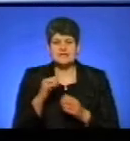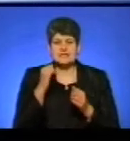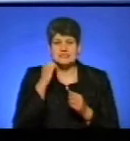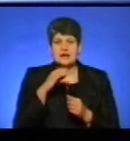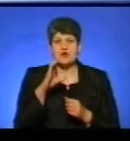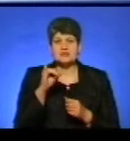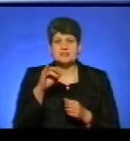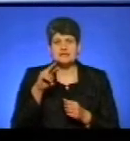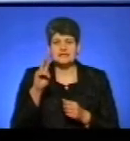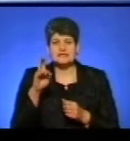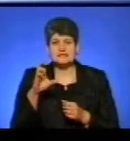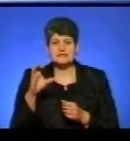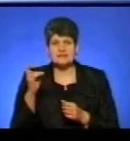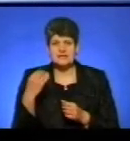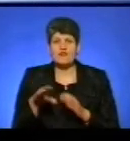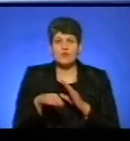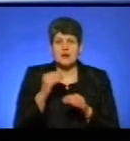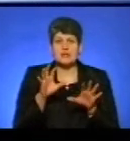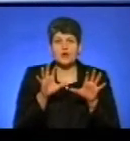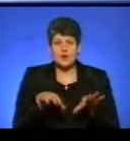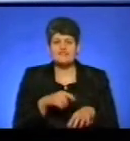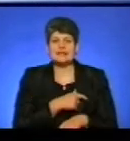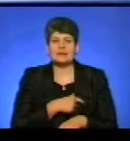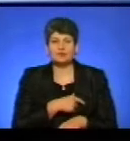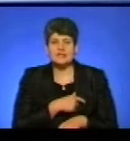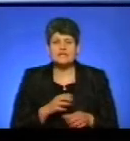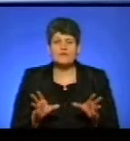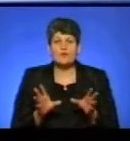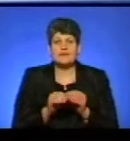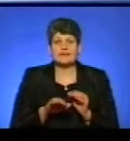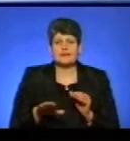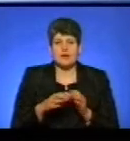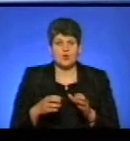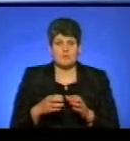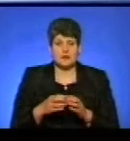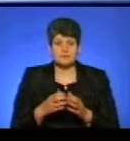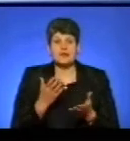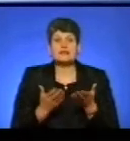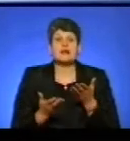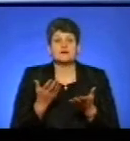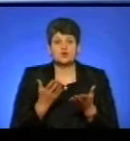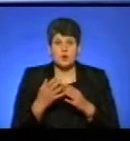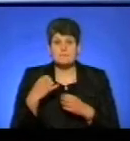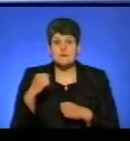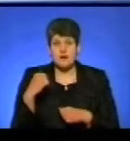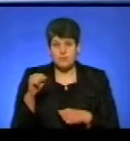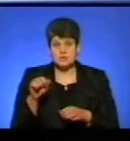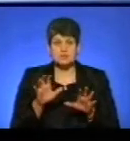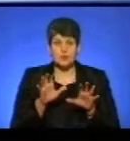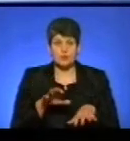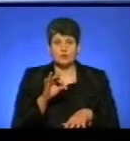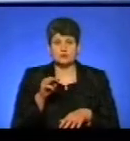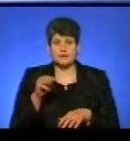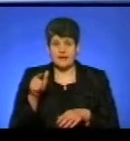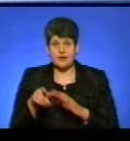Рокітнівського району обирали голів та депутатів об'єднаних територіальних громад. Якщо переможці голови ОТГ